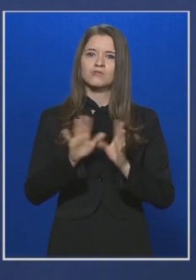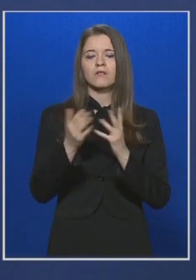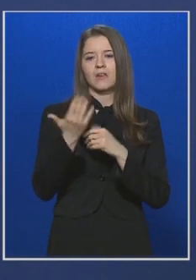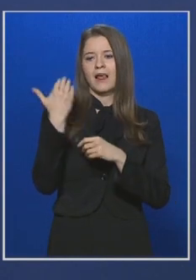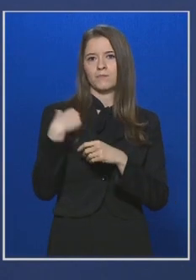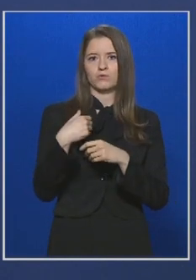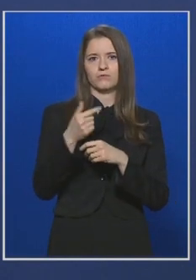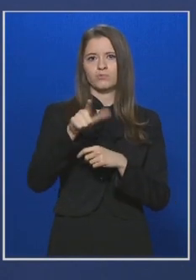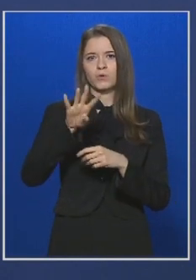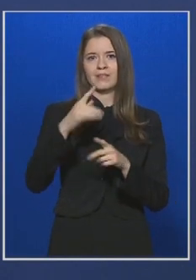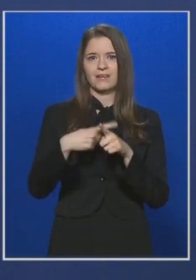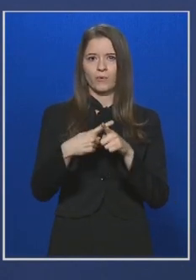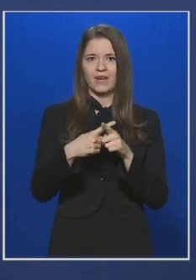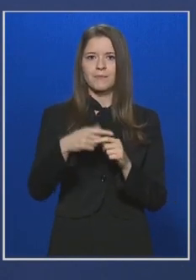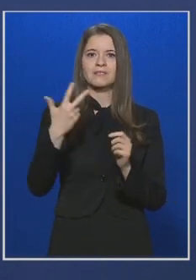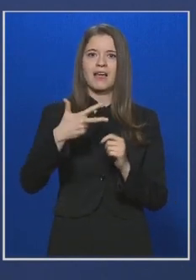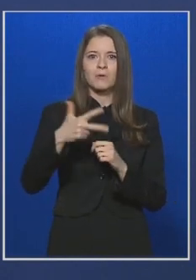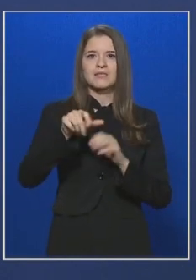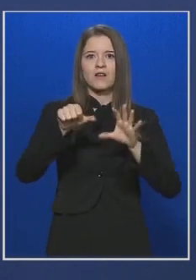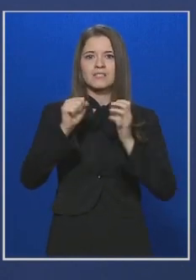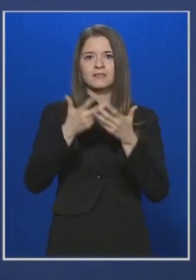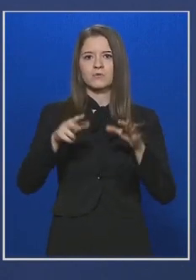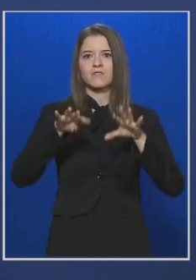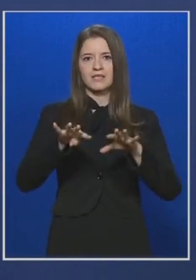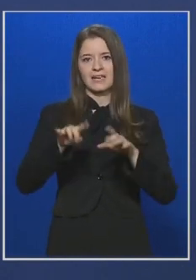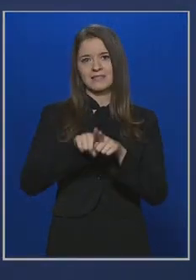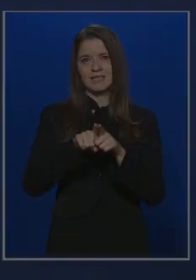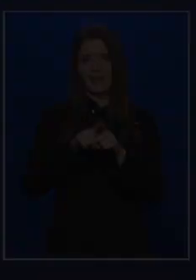24 órában 3689 ilyen ellenőrzést hajtottunk végre.